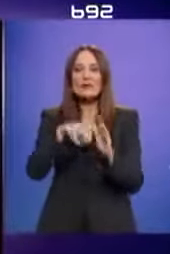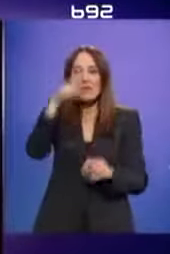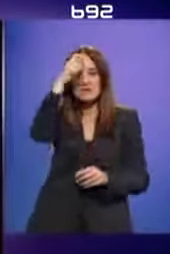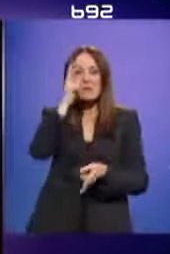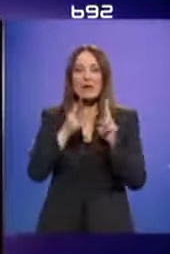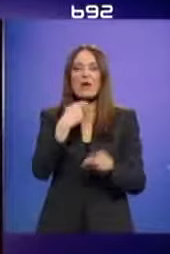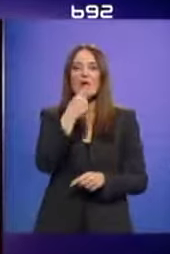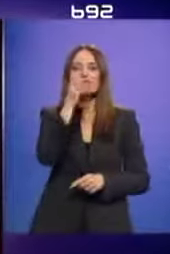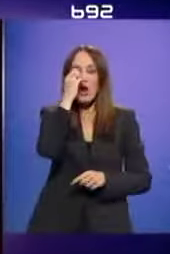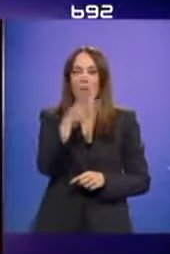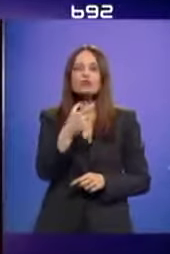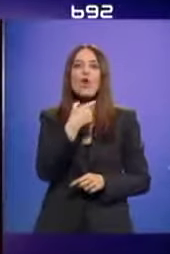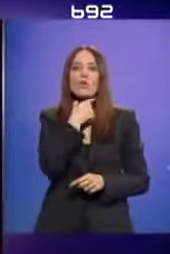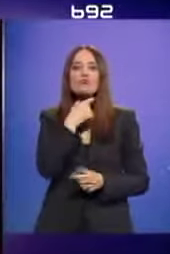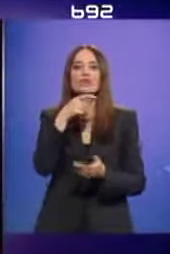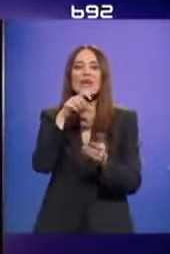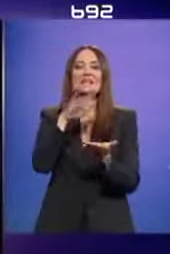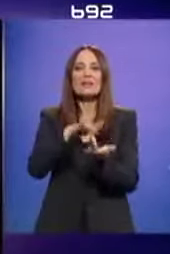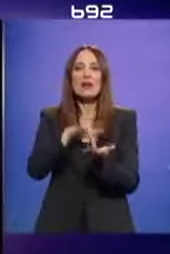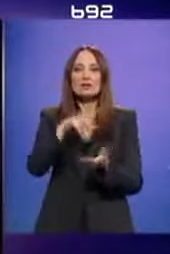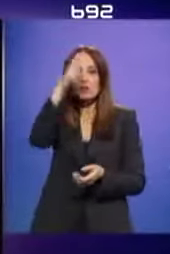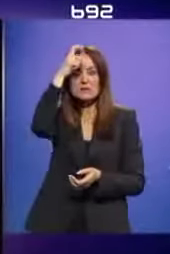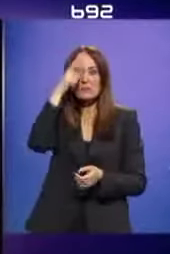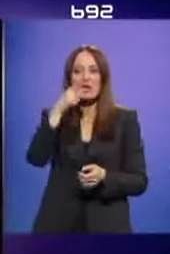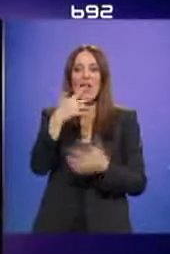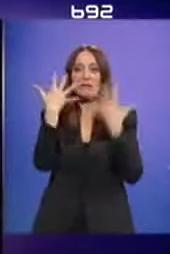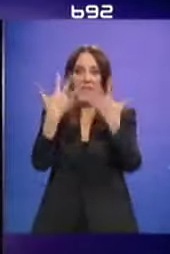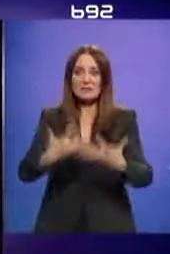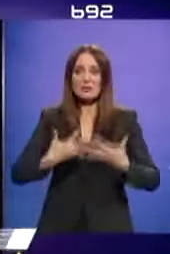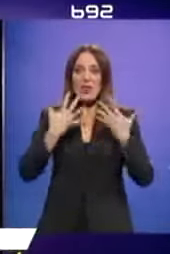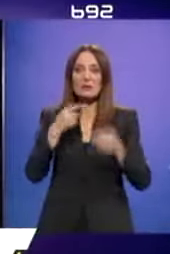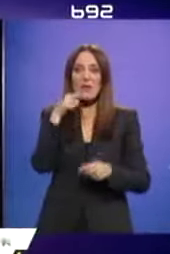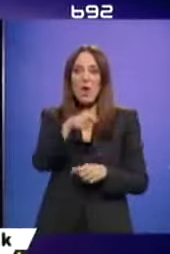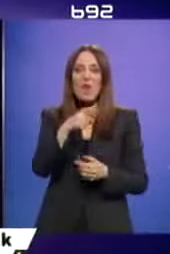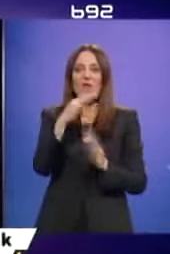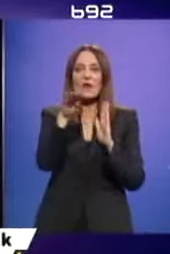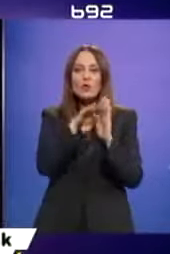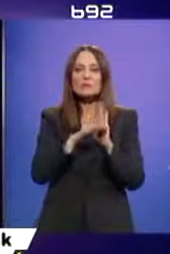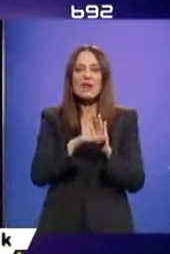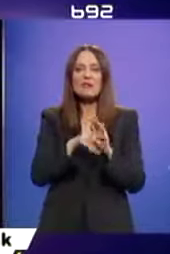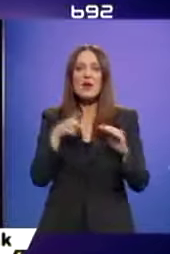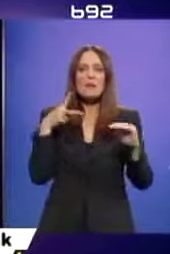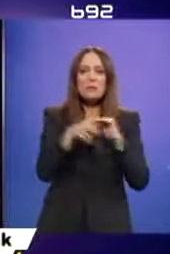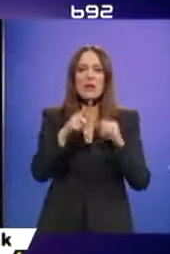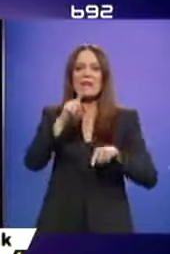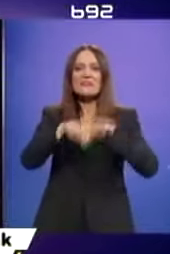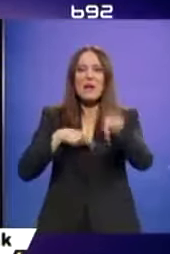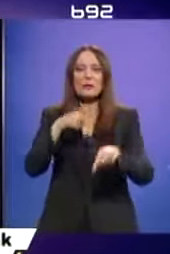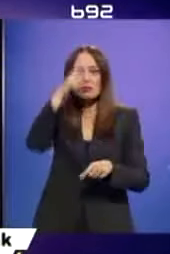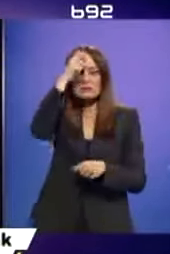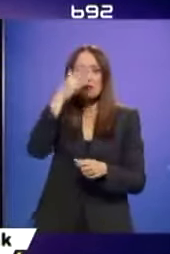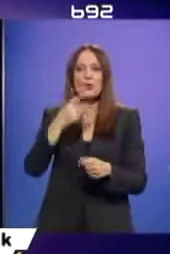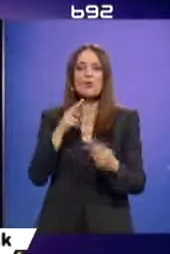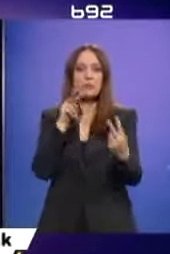kako kaže, Ustav loš, guši i centralizuje Srbiju. Deset godina ovaj Ustav koči i sapli će Srbiju da se suoči sa